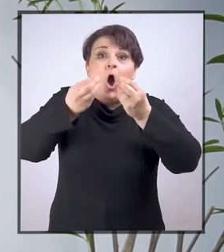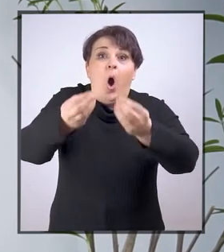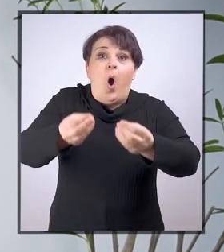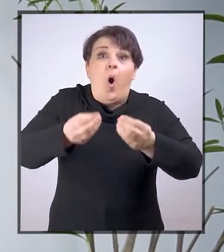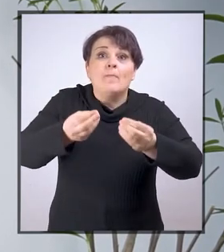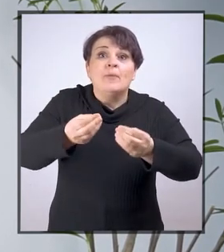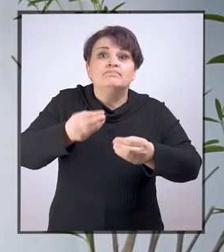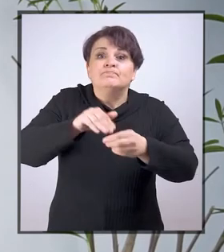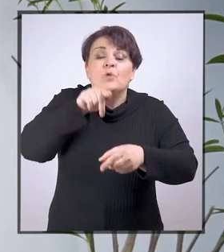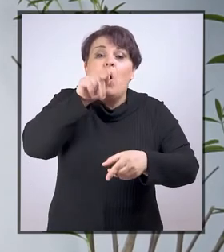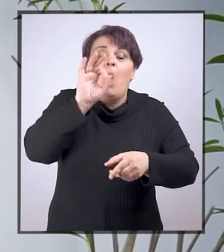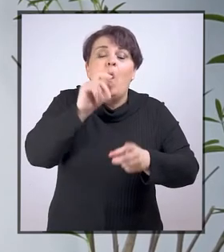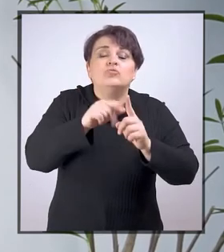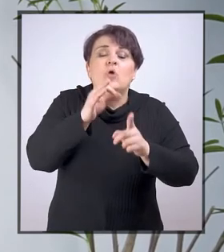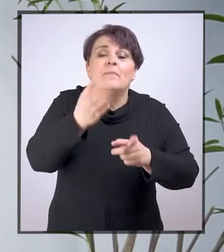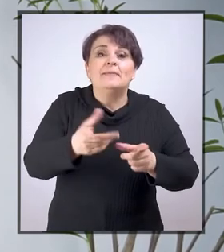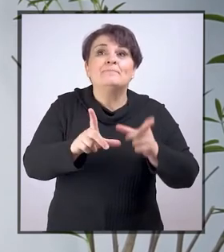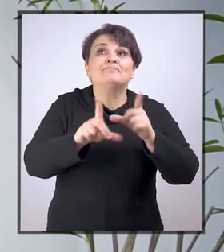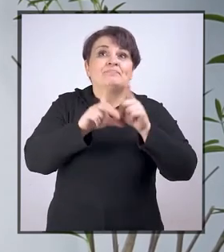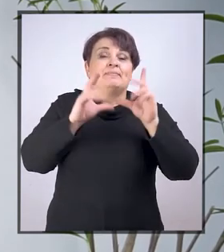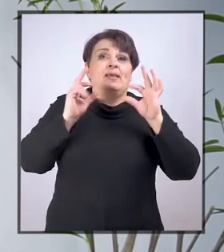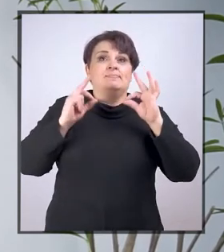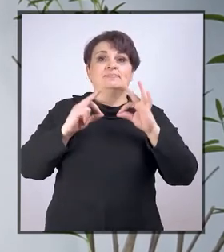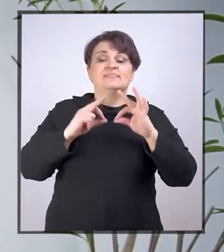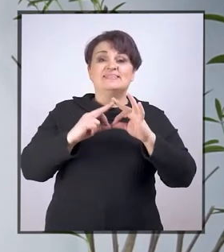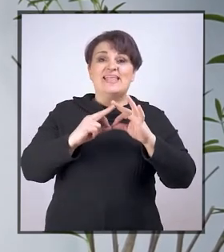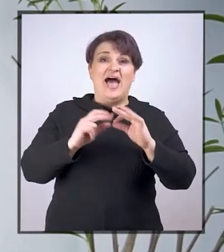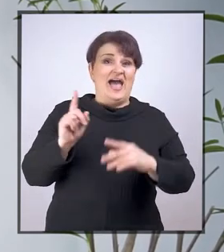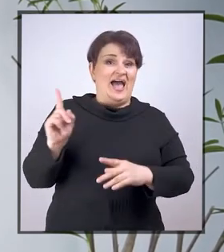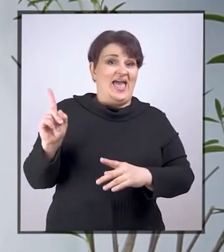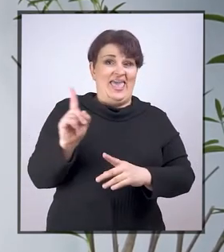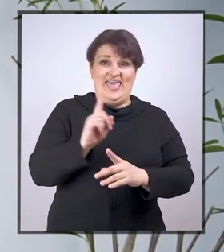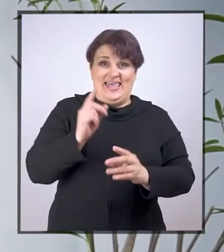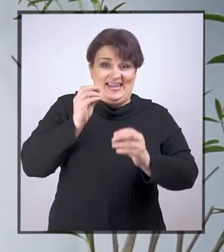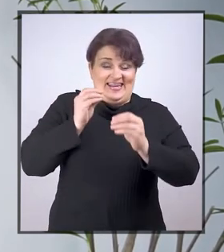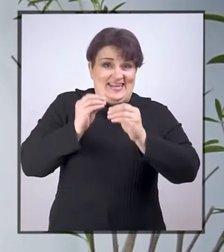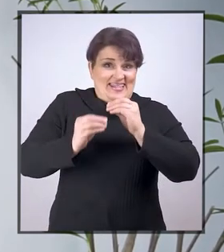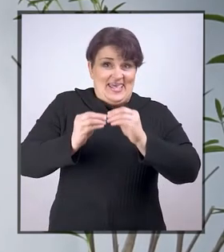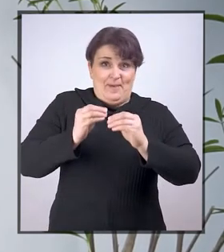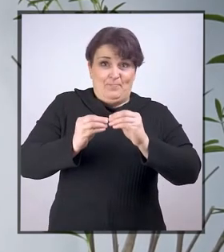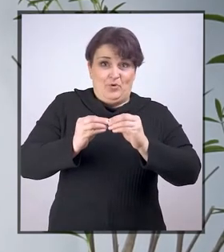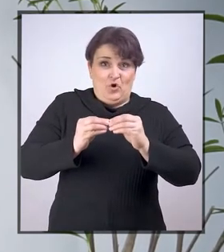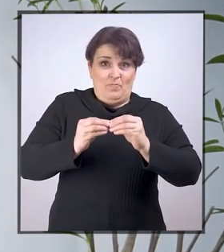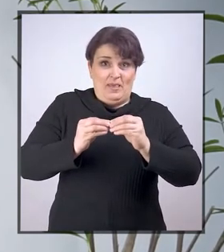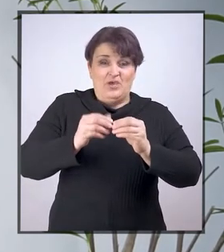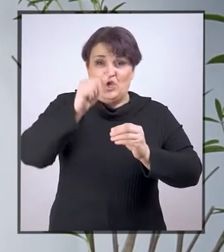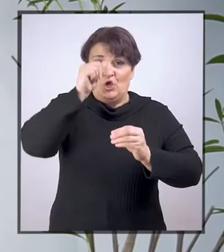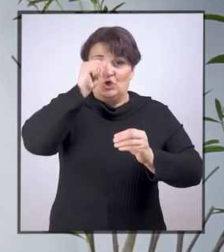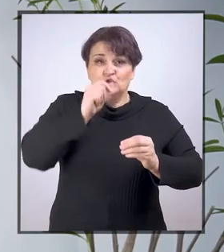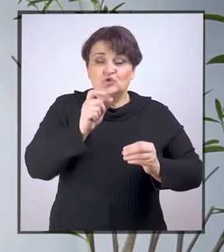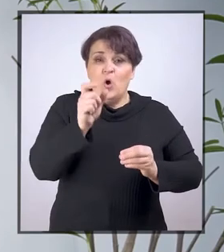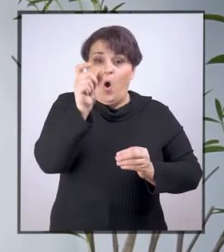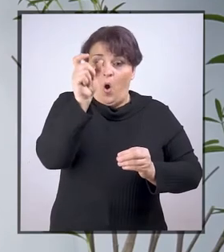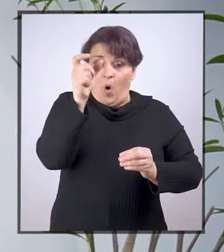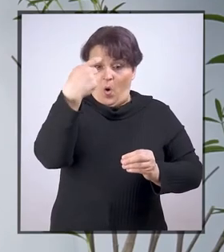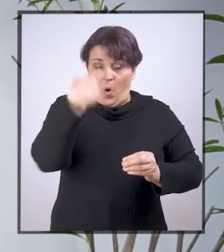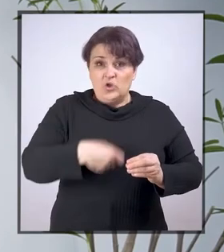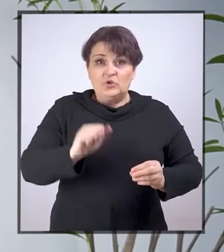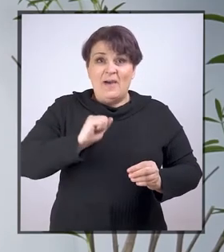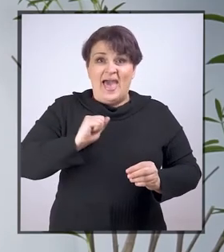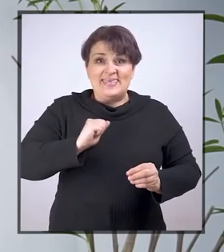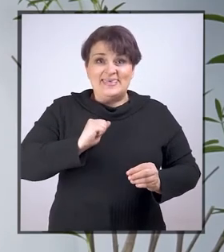objašnjenje o tome da nije problem to što osoba ima